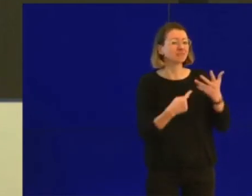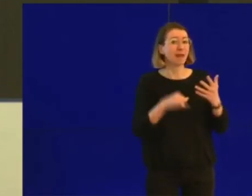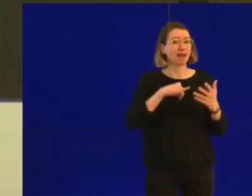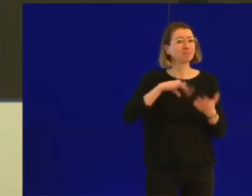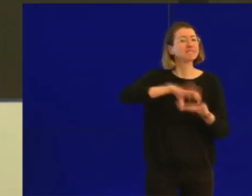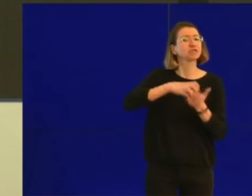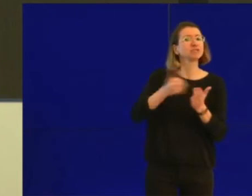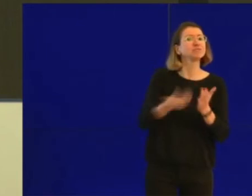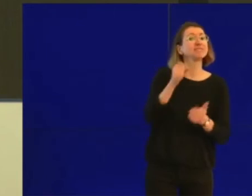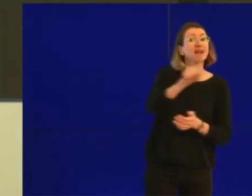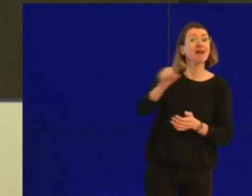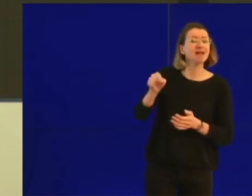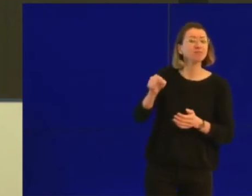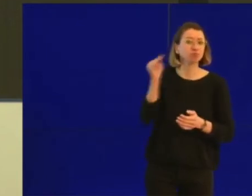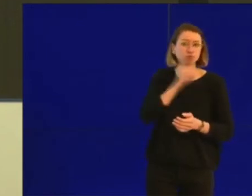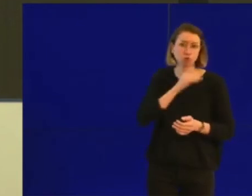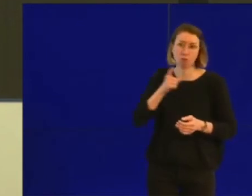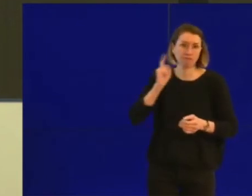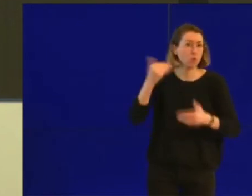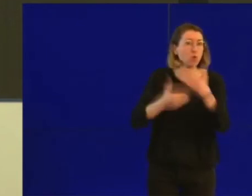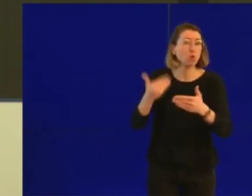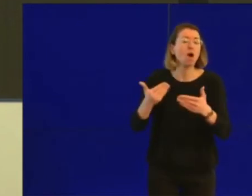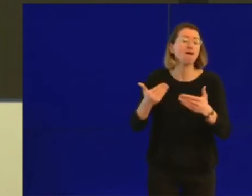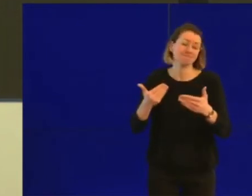entendu pouvoir continuer à faire leur travail important pour notre société.